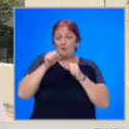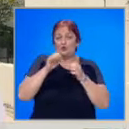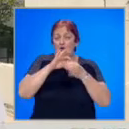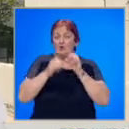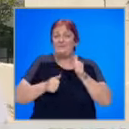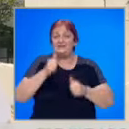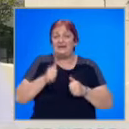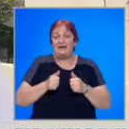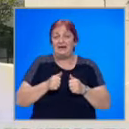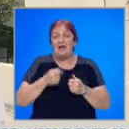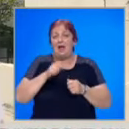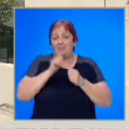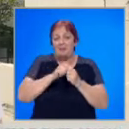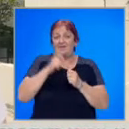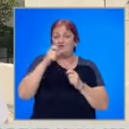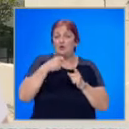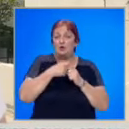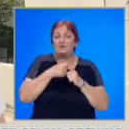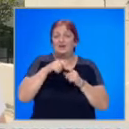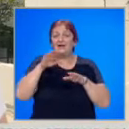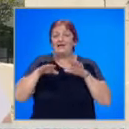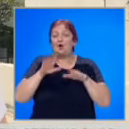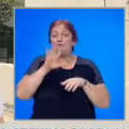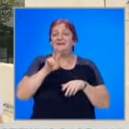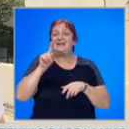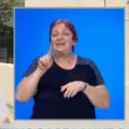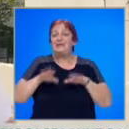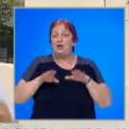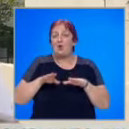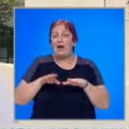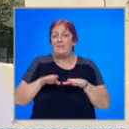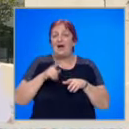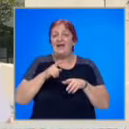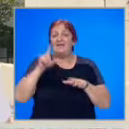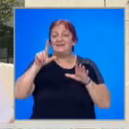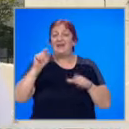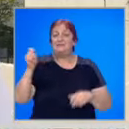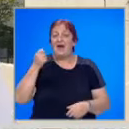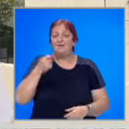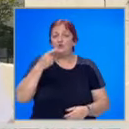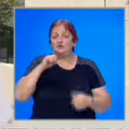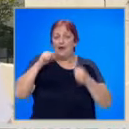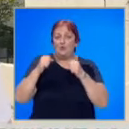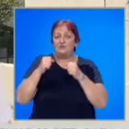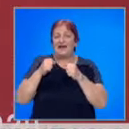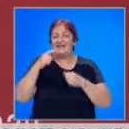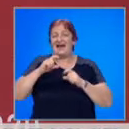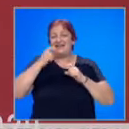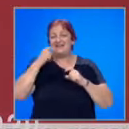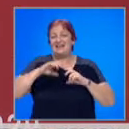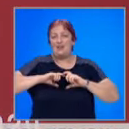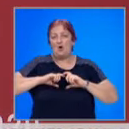Олимпийски игри. Направи го Стойка Кръстева в категория до 51 килограма и на 7 август ще буксира за златото.